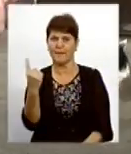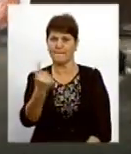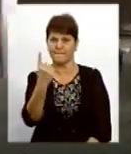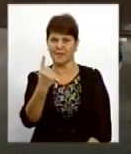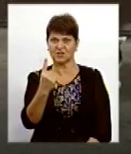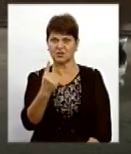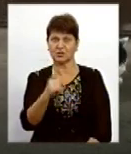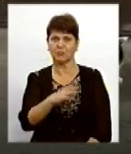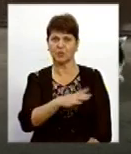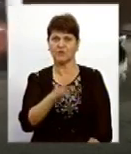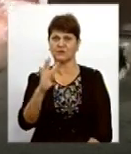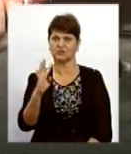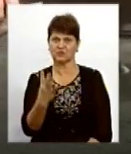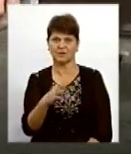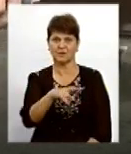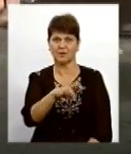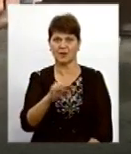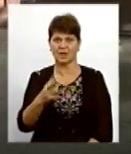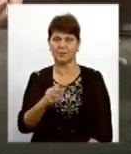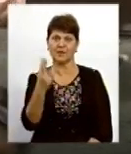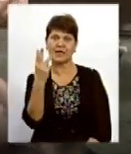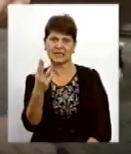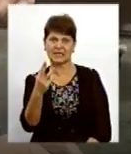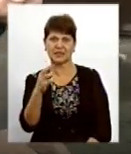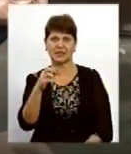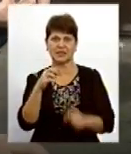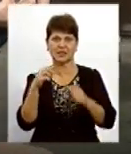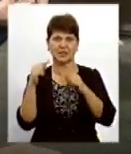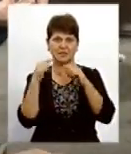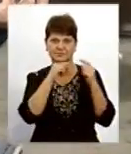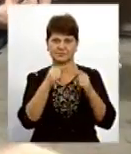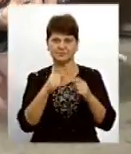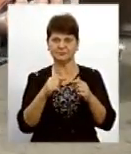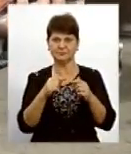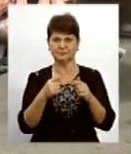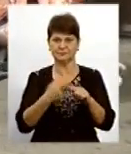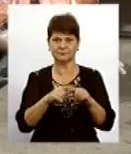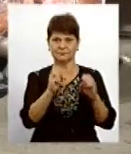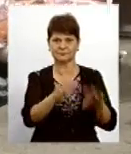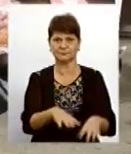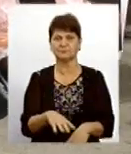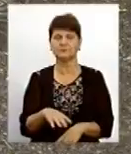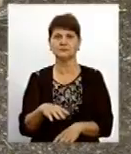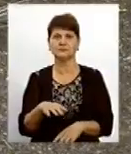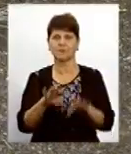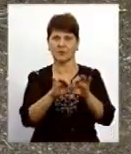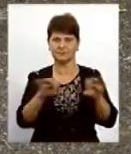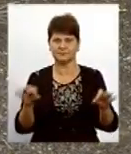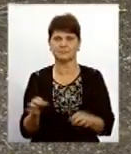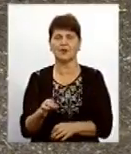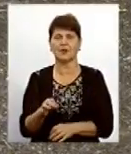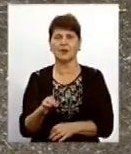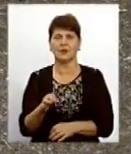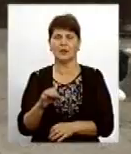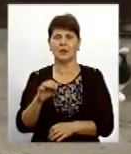липня, три сарделі кинули, потім 9 липня кололавки кинули, одну сарделю. Перший раз